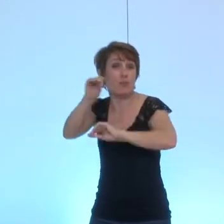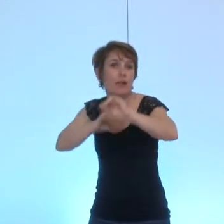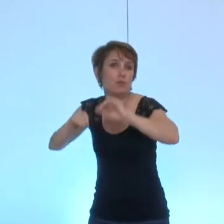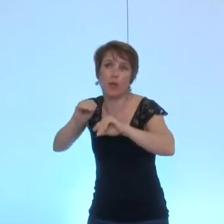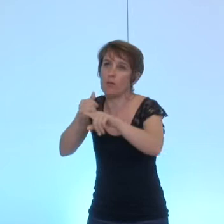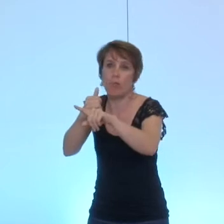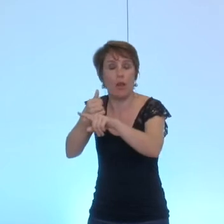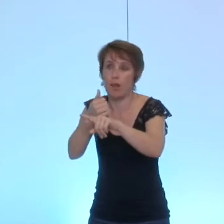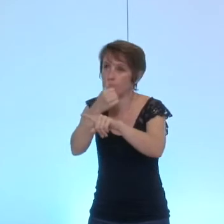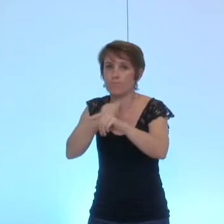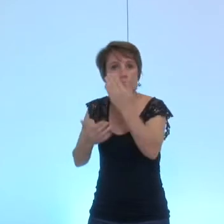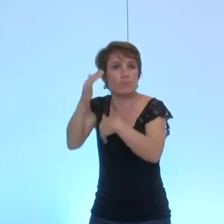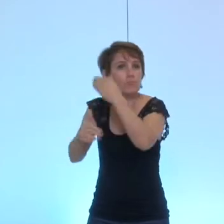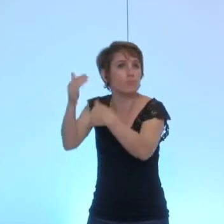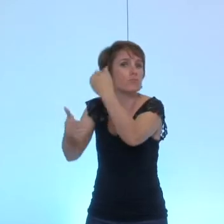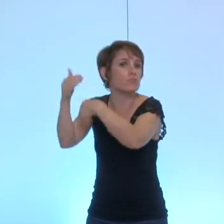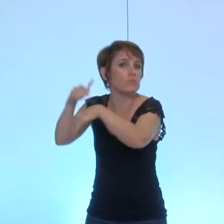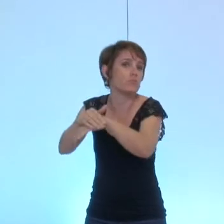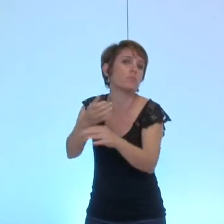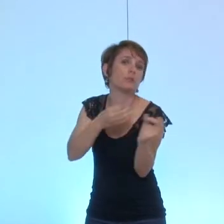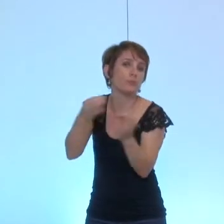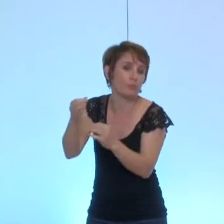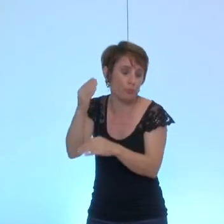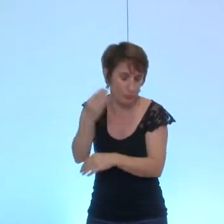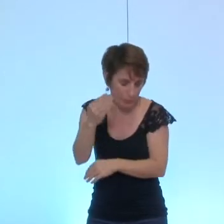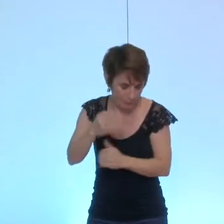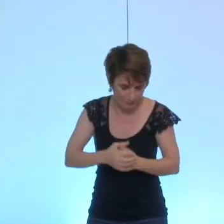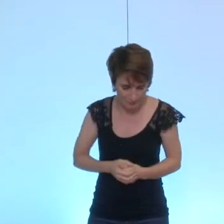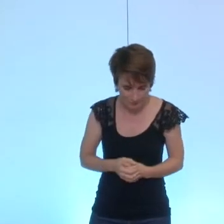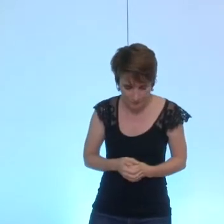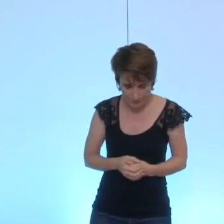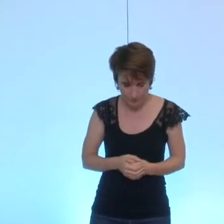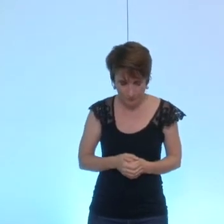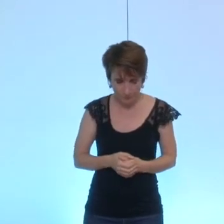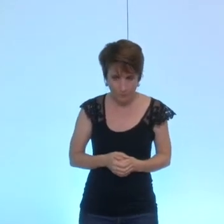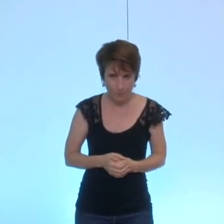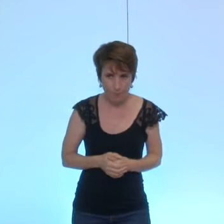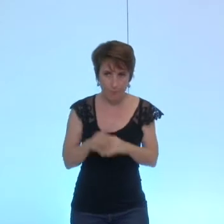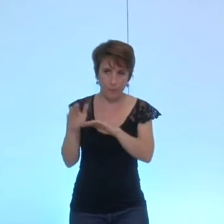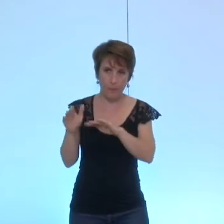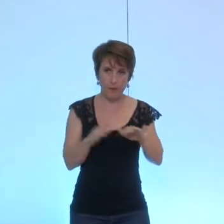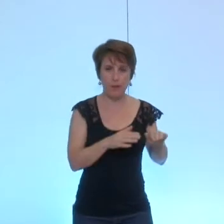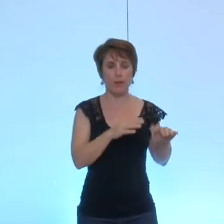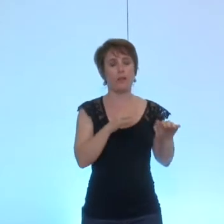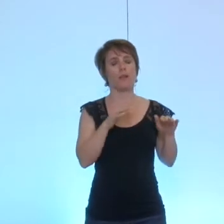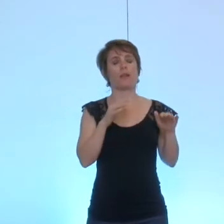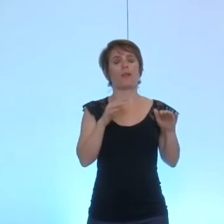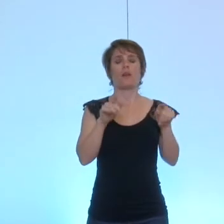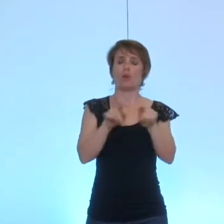évidemment beaucoup plus difficile enfin sur la question de la technique la surveillance et de la technique de